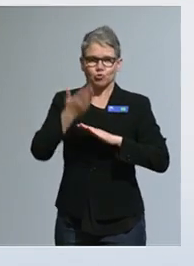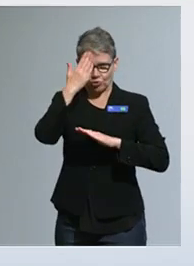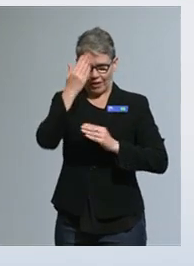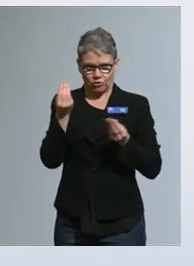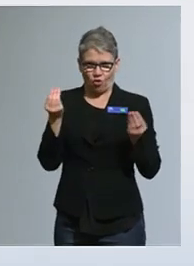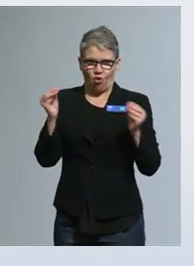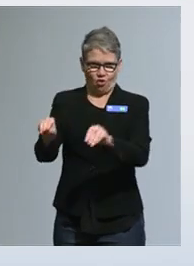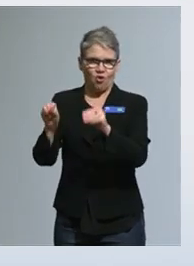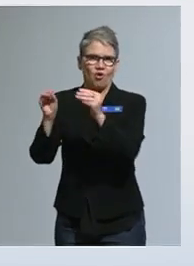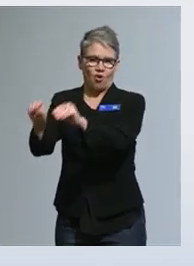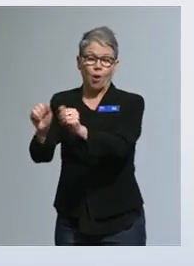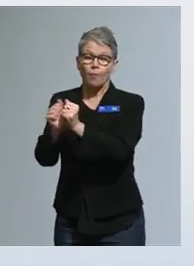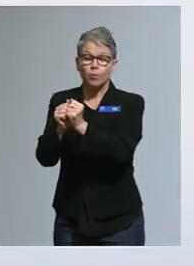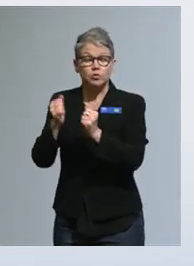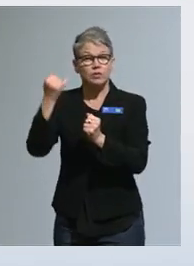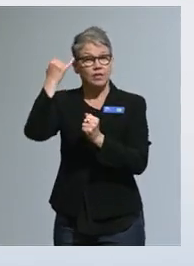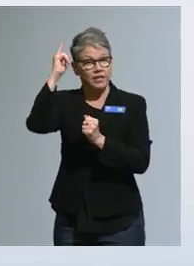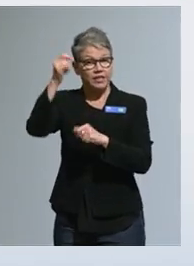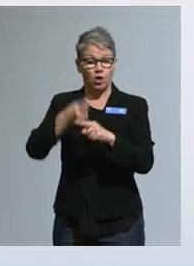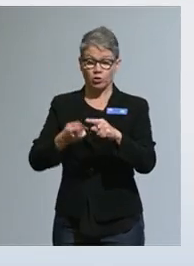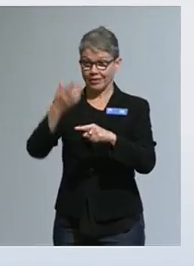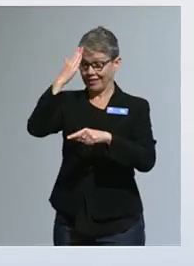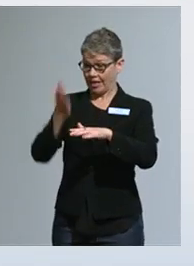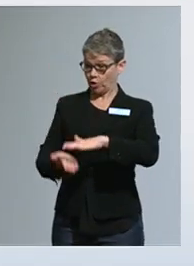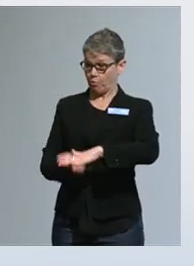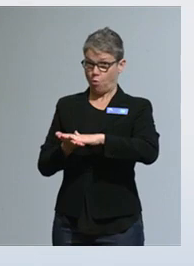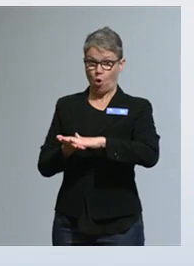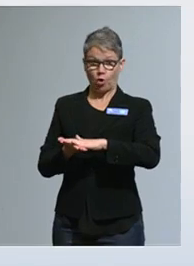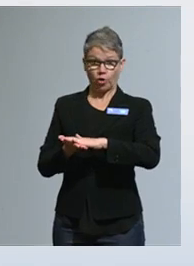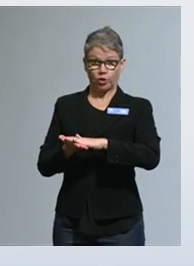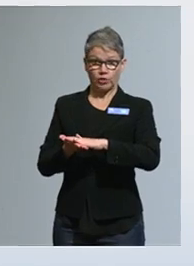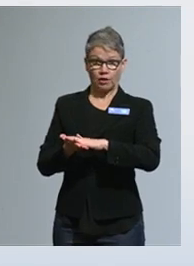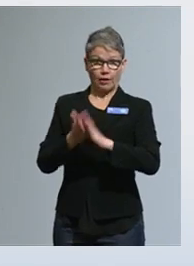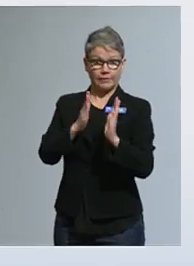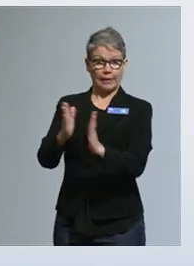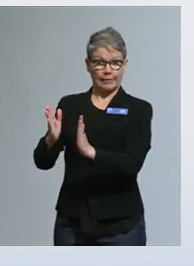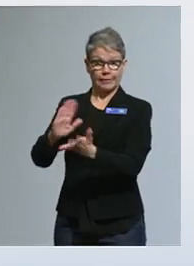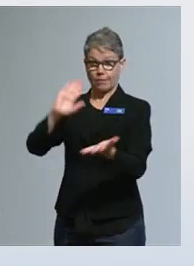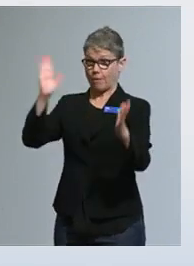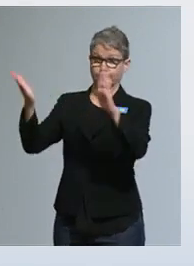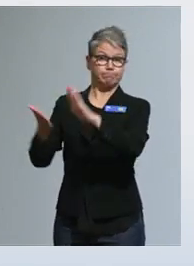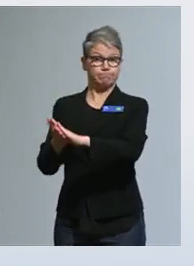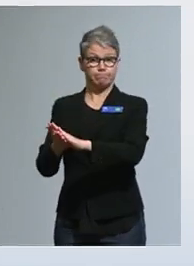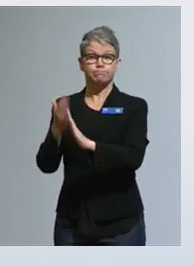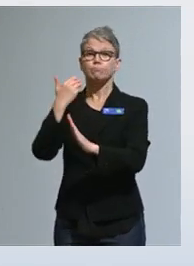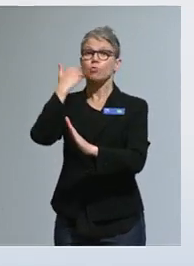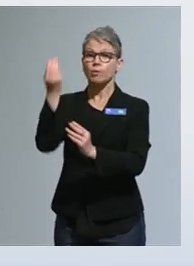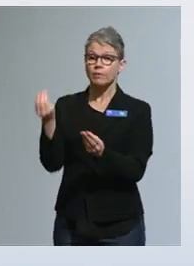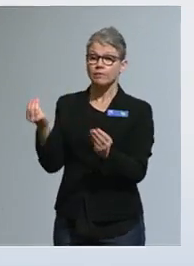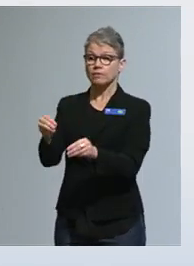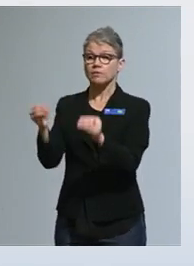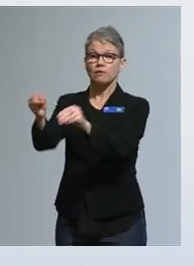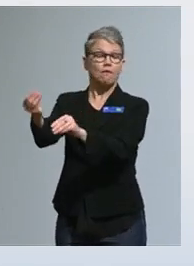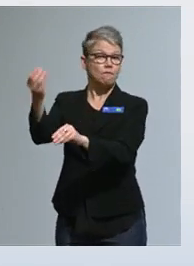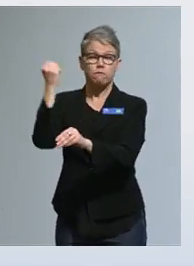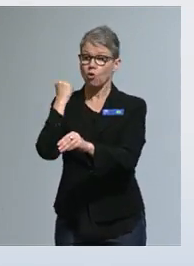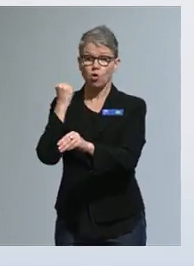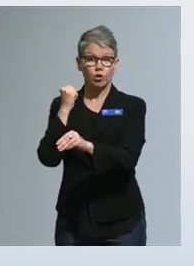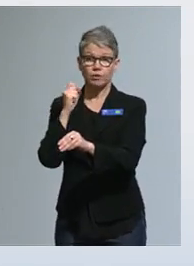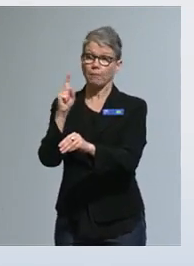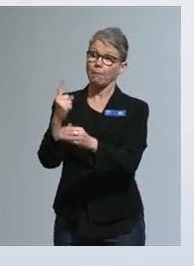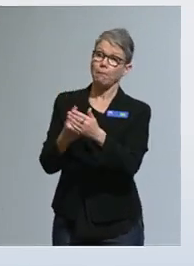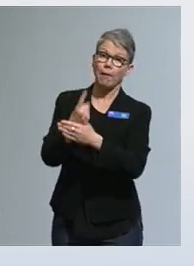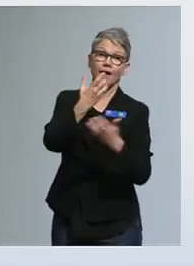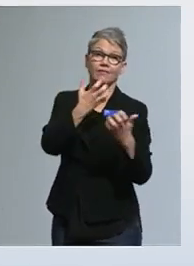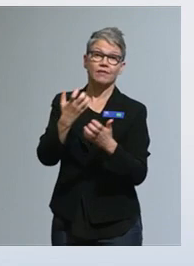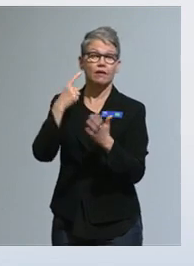mutta ajatuksena on, että rakennamme niin vahvan tietopohjan, että pystymme sinne jatkossa tarpeen mukaan lisäämään vaikkapa